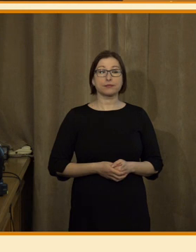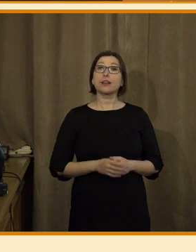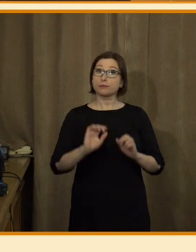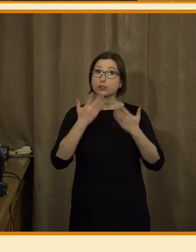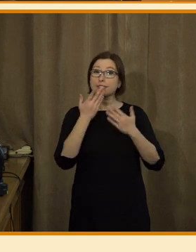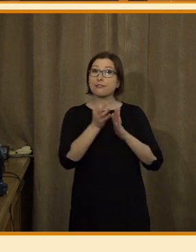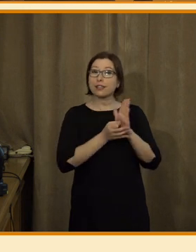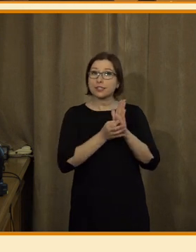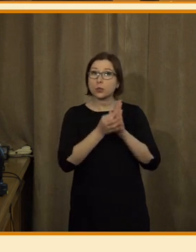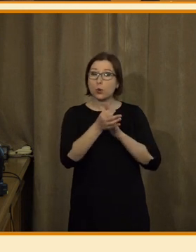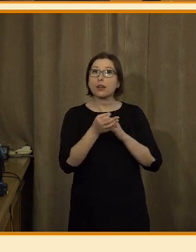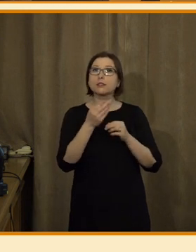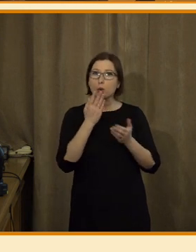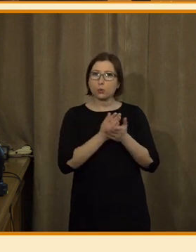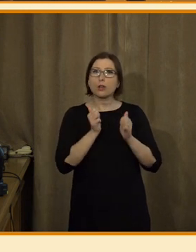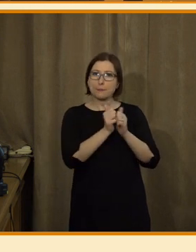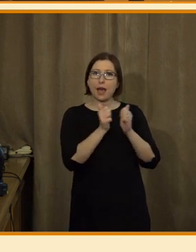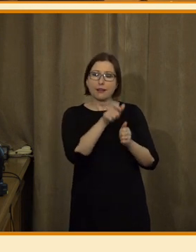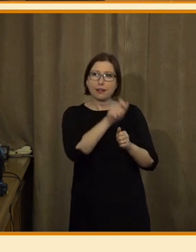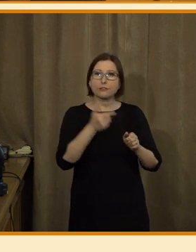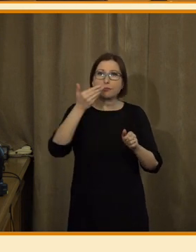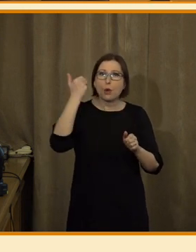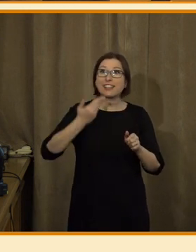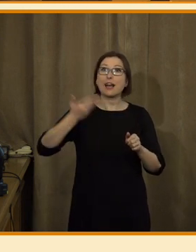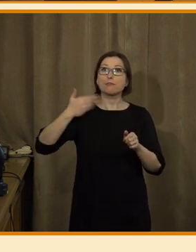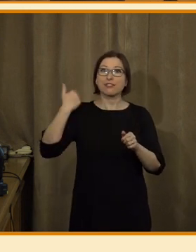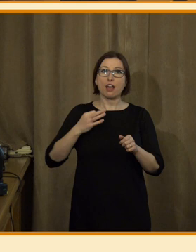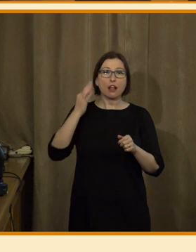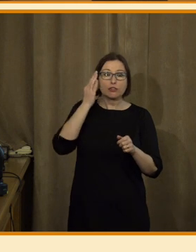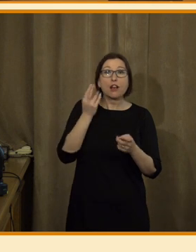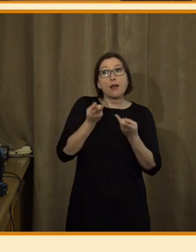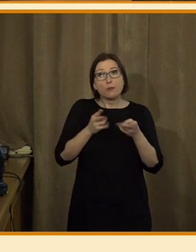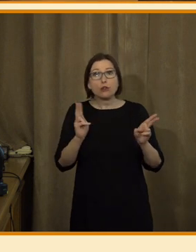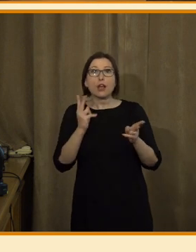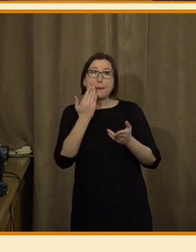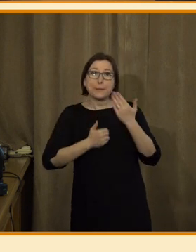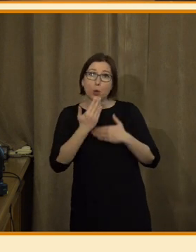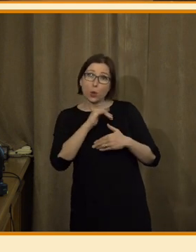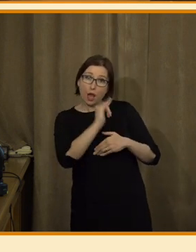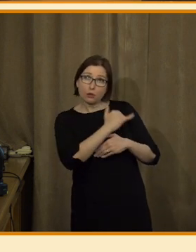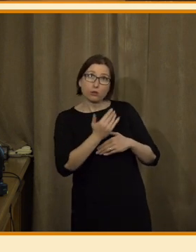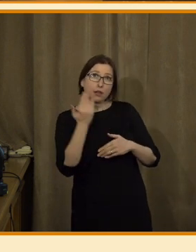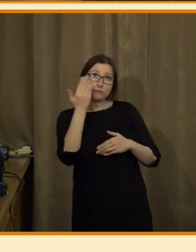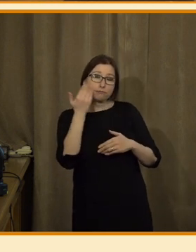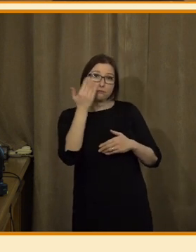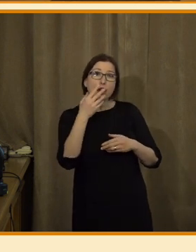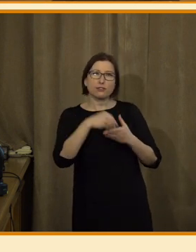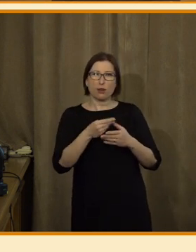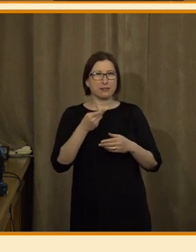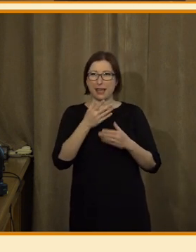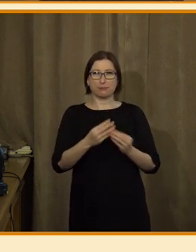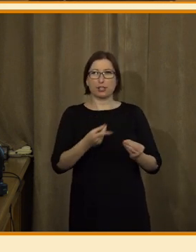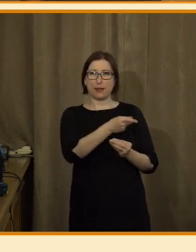Představte si situaci, kdy váš partner stále vzpomíná na svoji bývalou a možná ji ještě miluje. Určitě to znáte. Je to